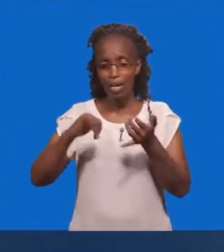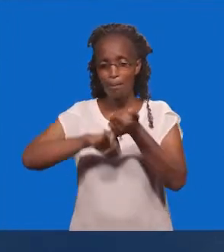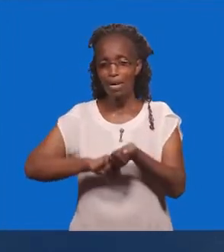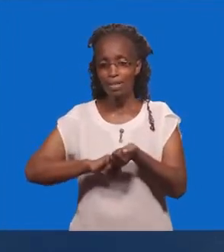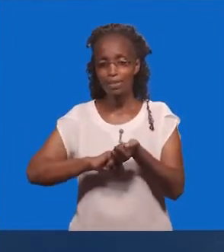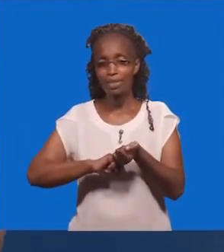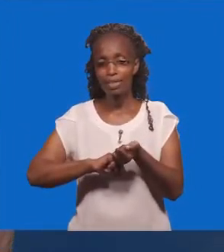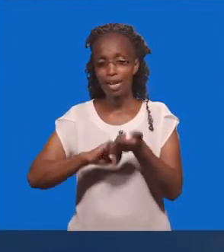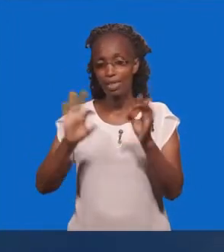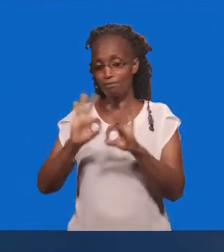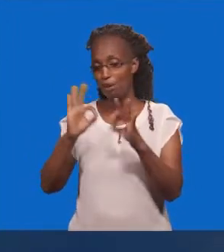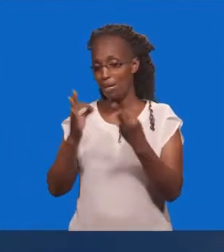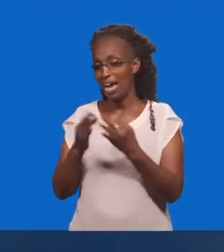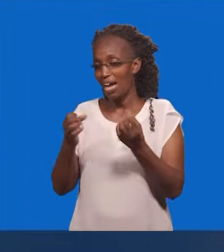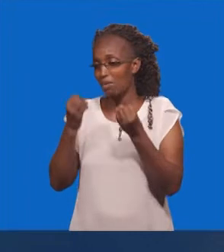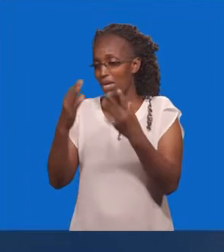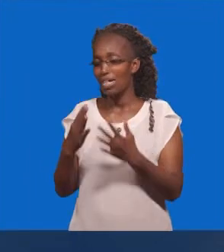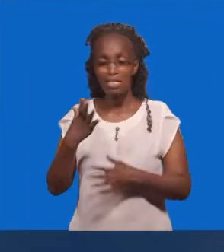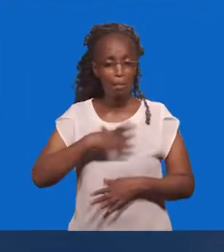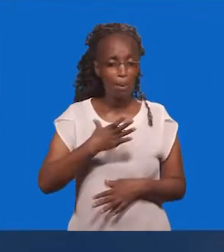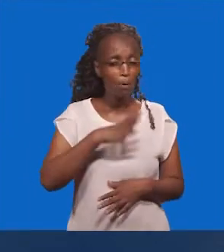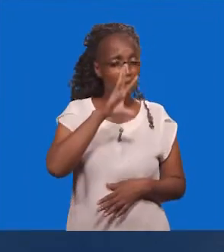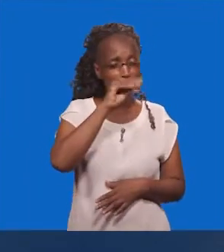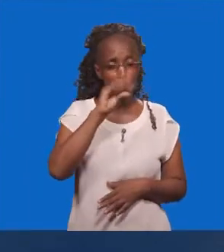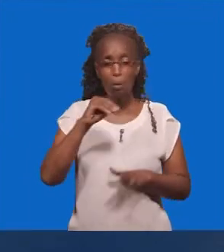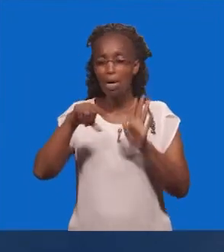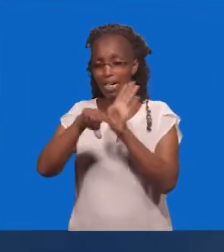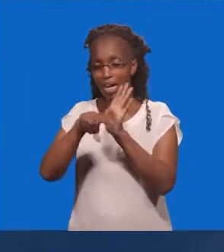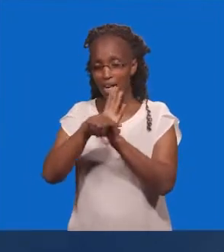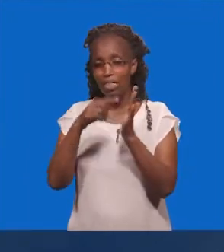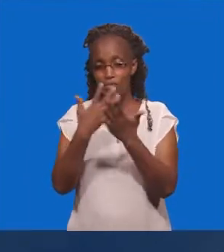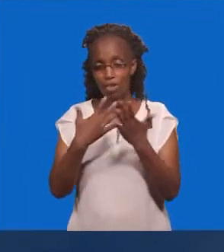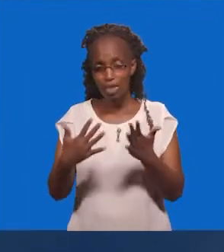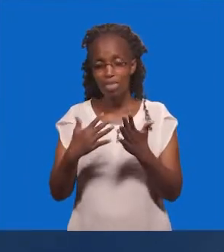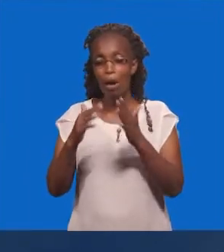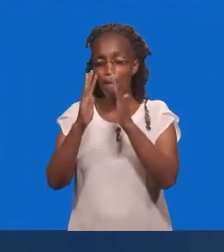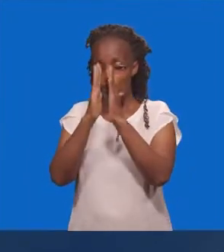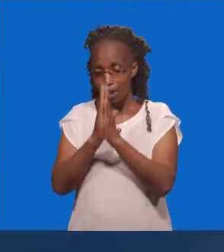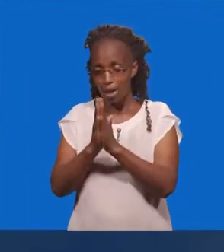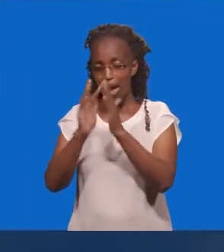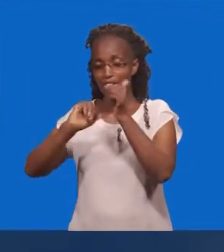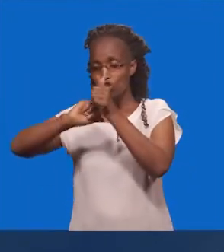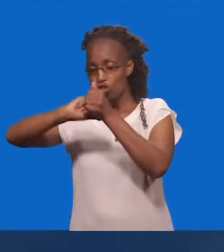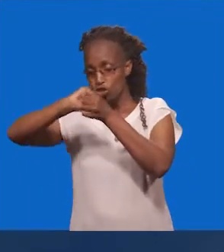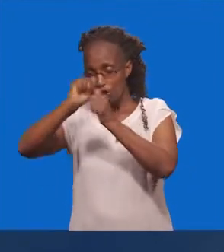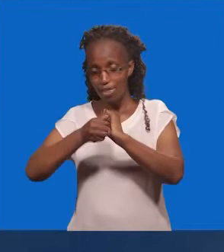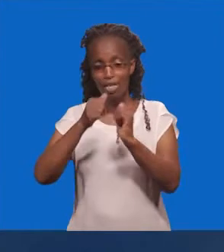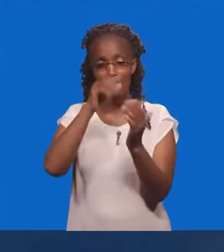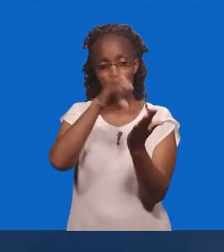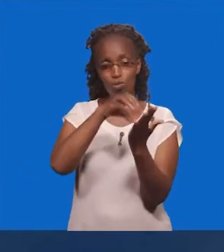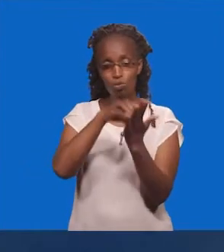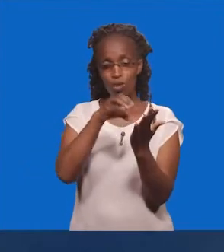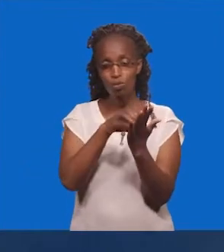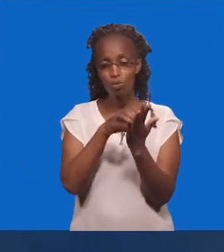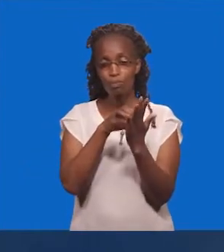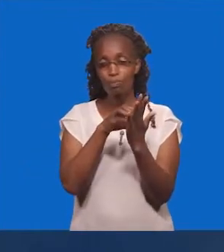Atakama Kuliweza Kutamukua Neno Giani Maombi Ungeuza Hatima Asubu Ya Lio Mpenzi